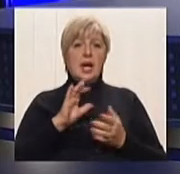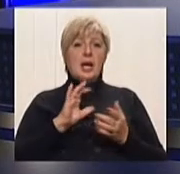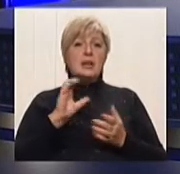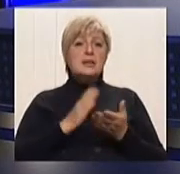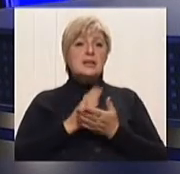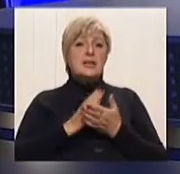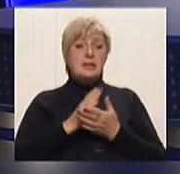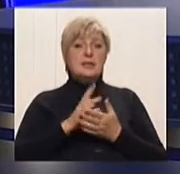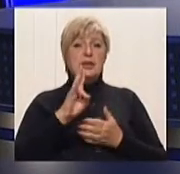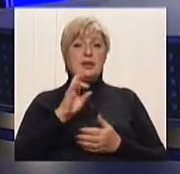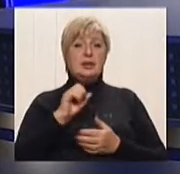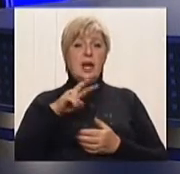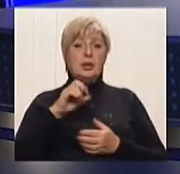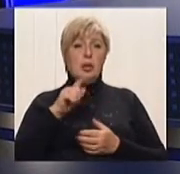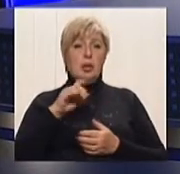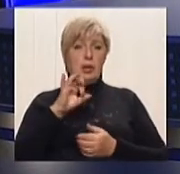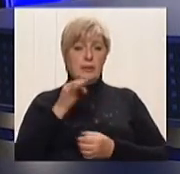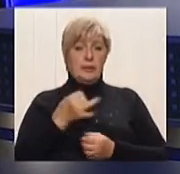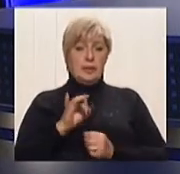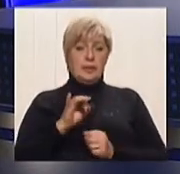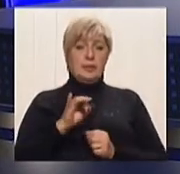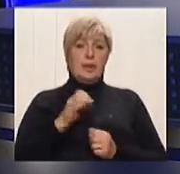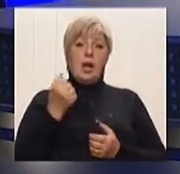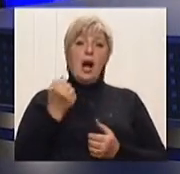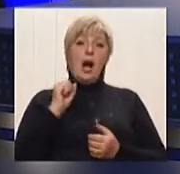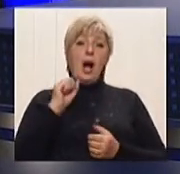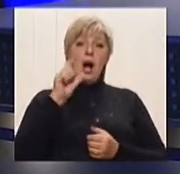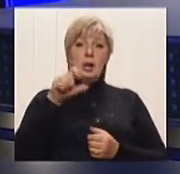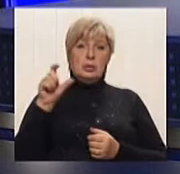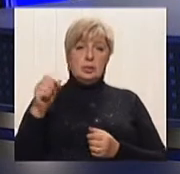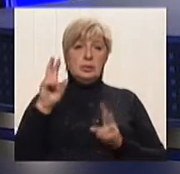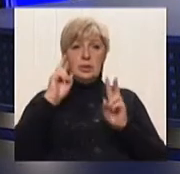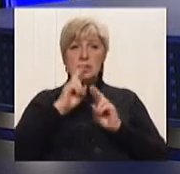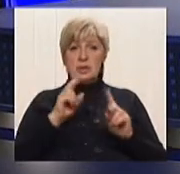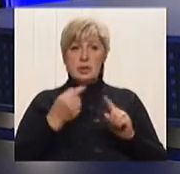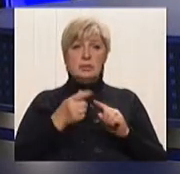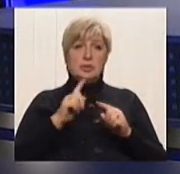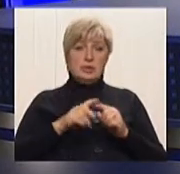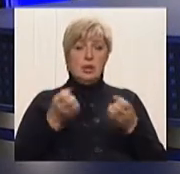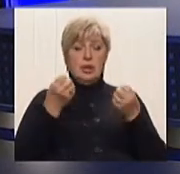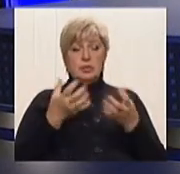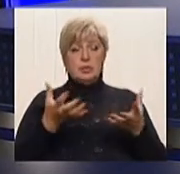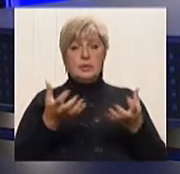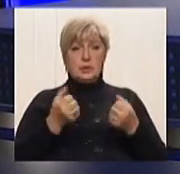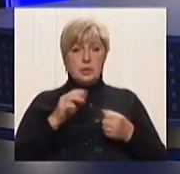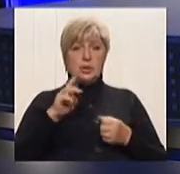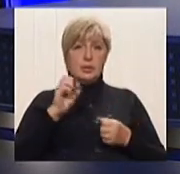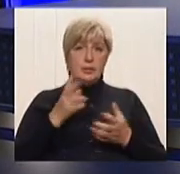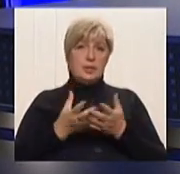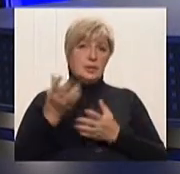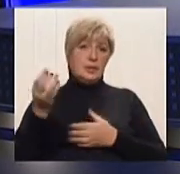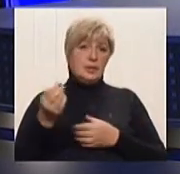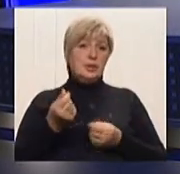можна перевірити на Сразу, да, розумієте? А люди, не зная ось це, вони просто отримують товар і все, вроде виплатили гроші.